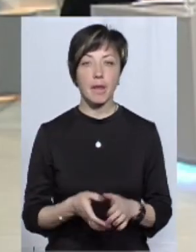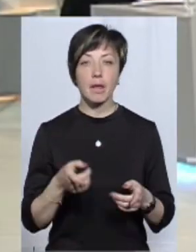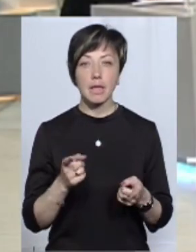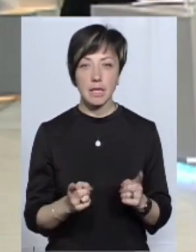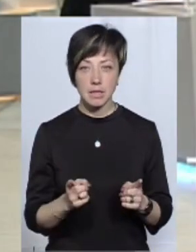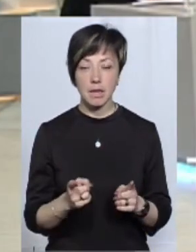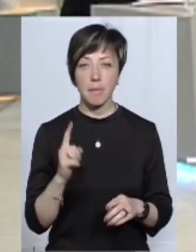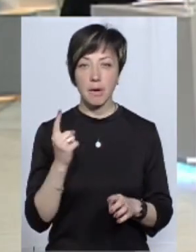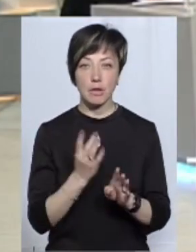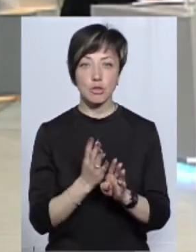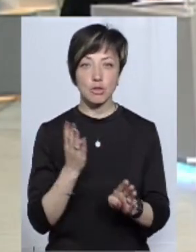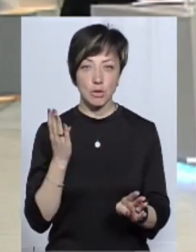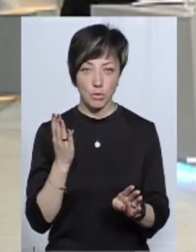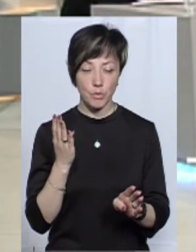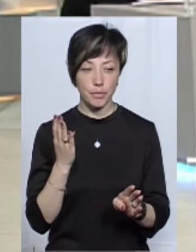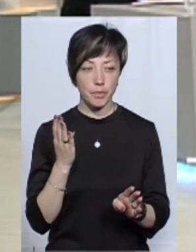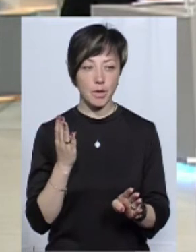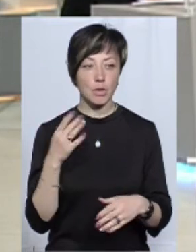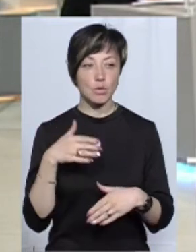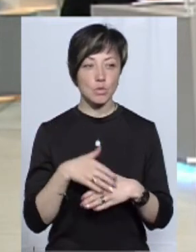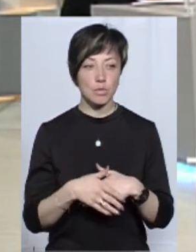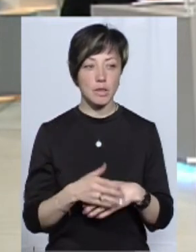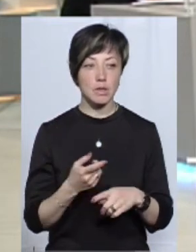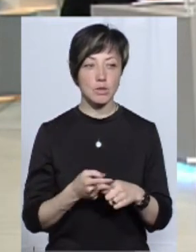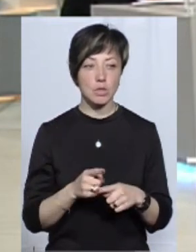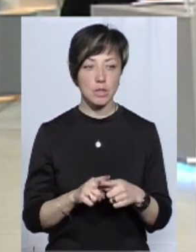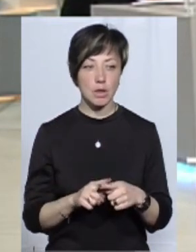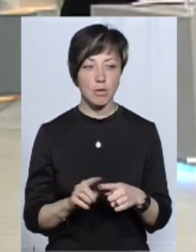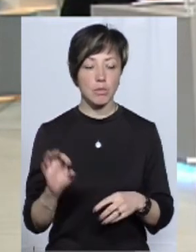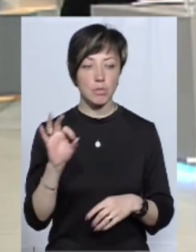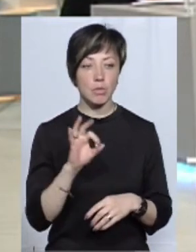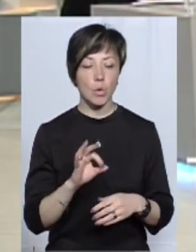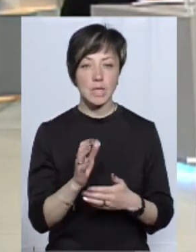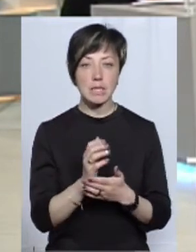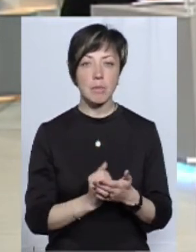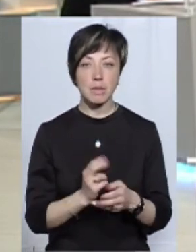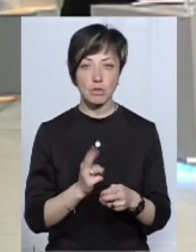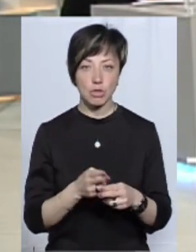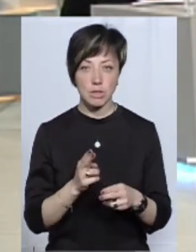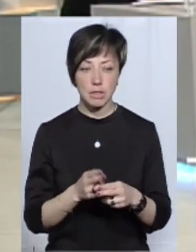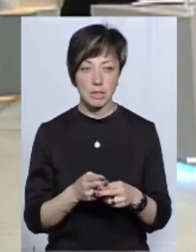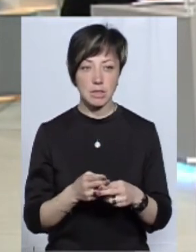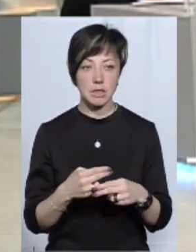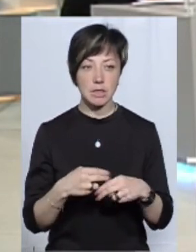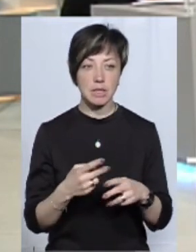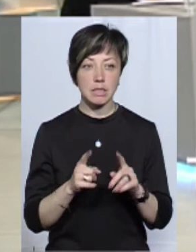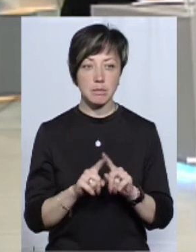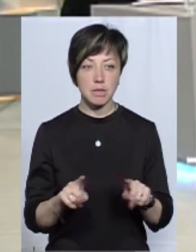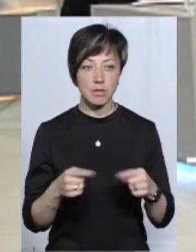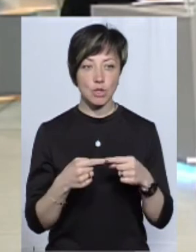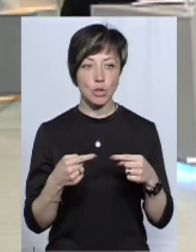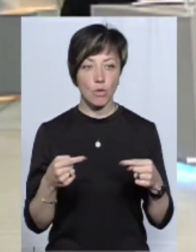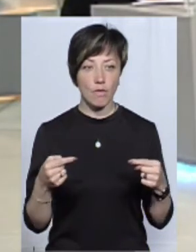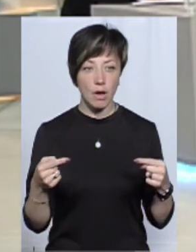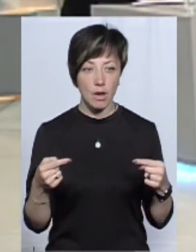Дійсно, насамперед, ви зрозуміли, що це мова йде про запасні частини. Запасні частини – це специфічний